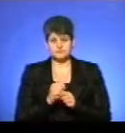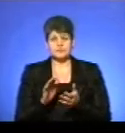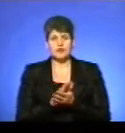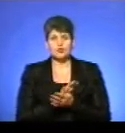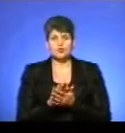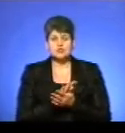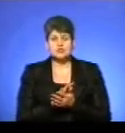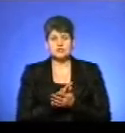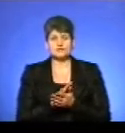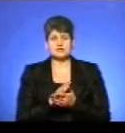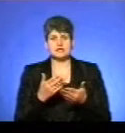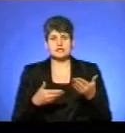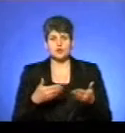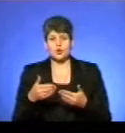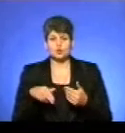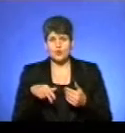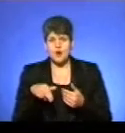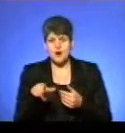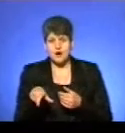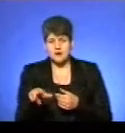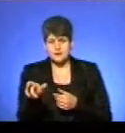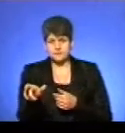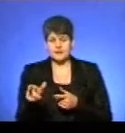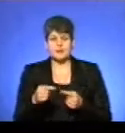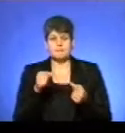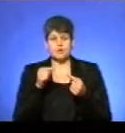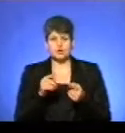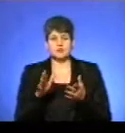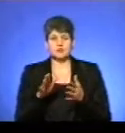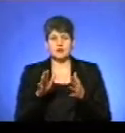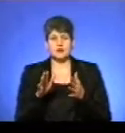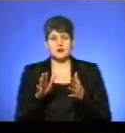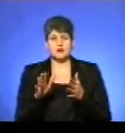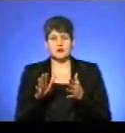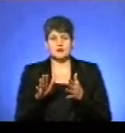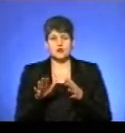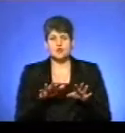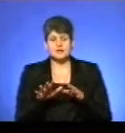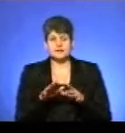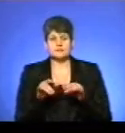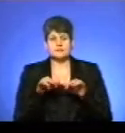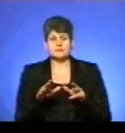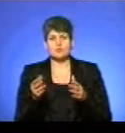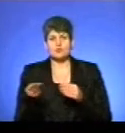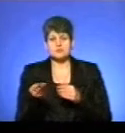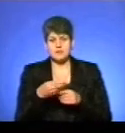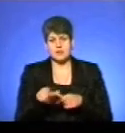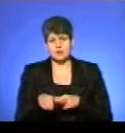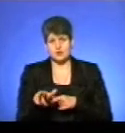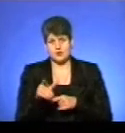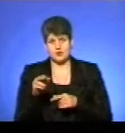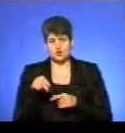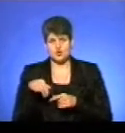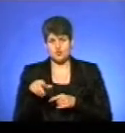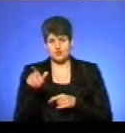Очищувалися тротуари і так само протиожеледними засобами посипалися і дороги, тротуари. Тому